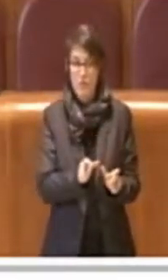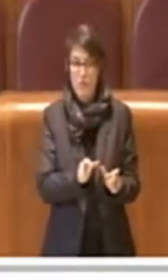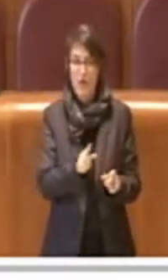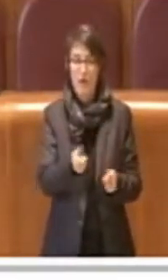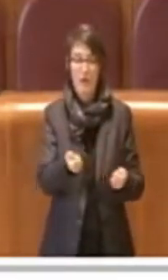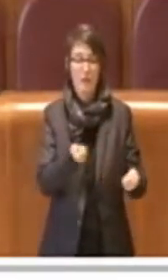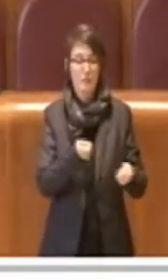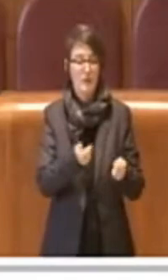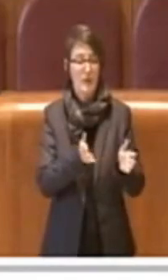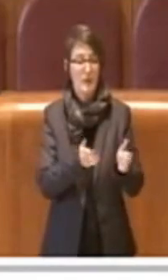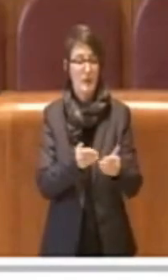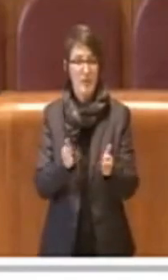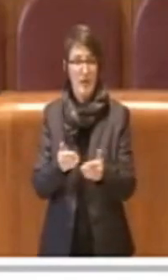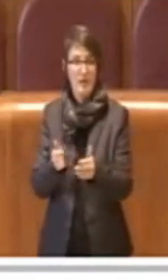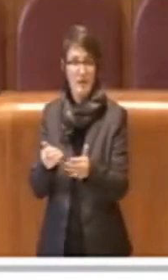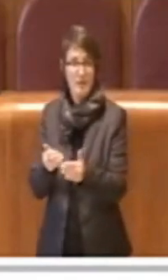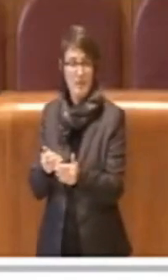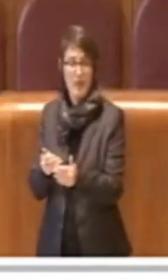e anche ovviamente dar vita